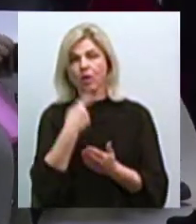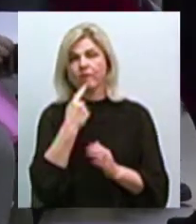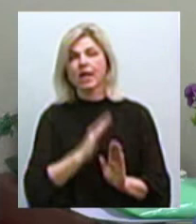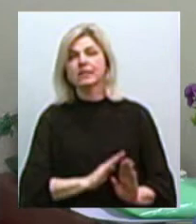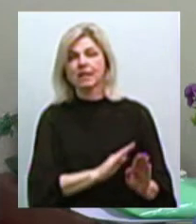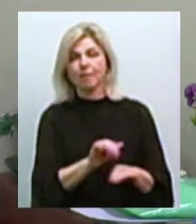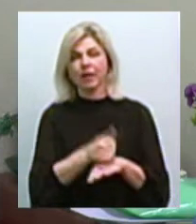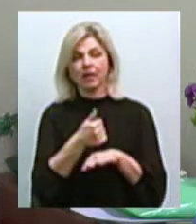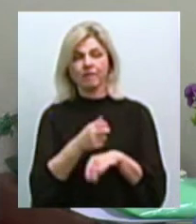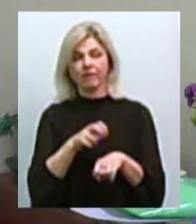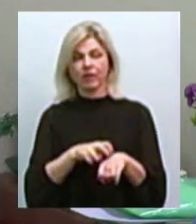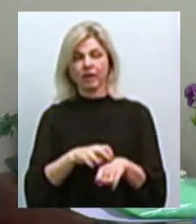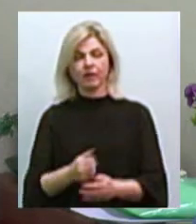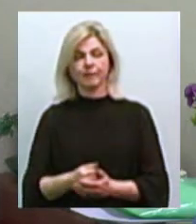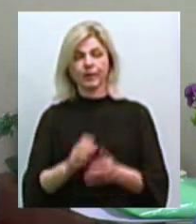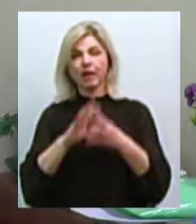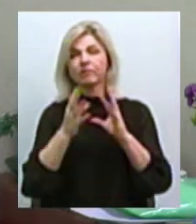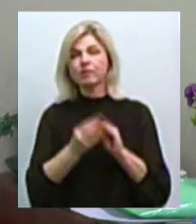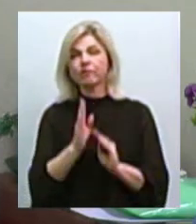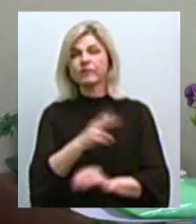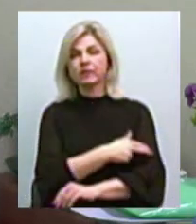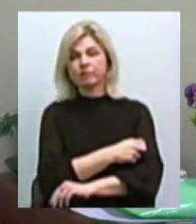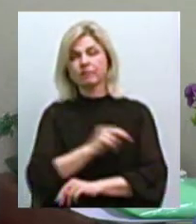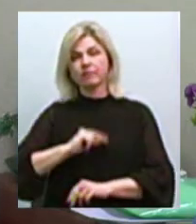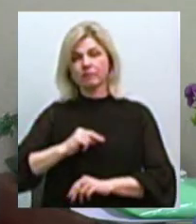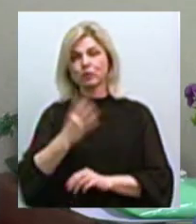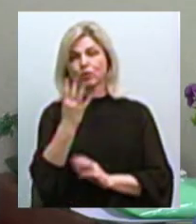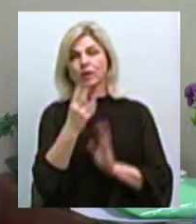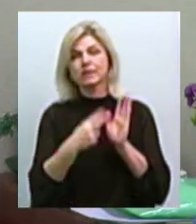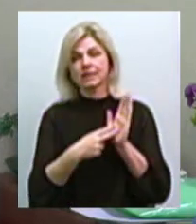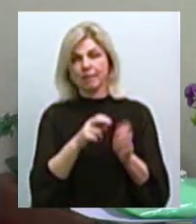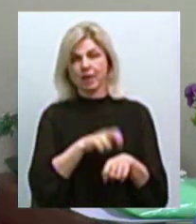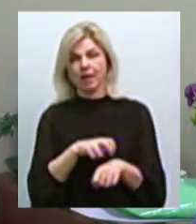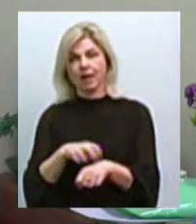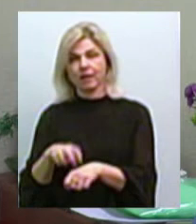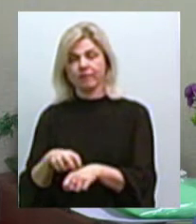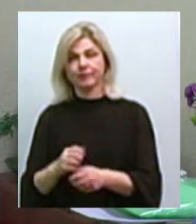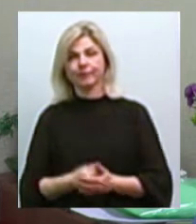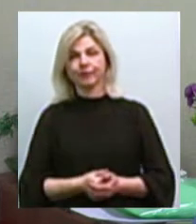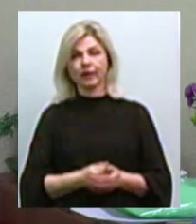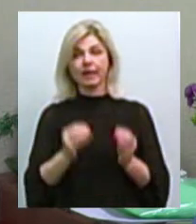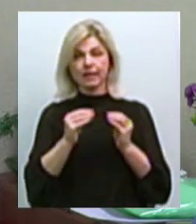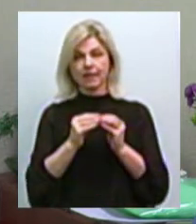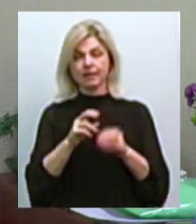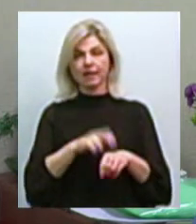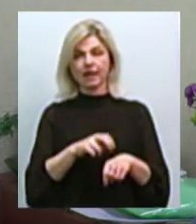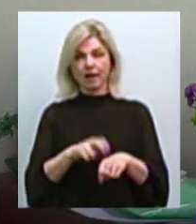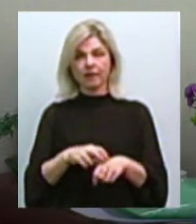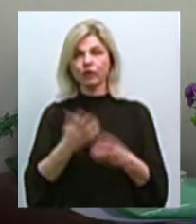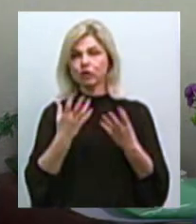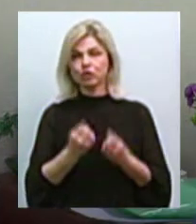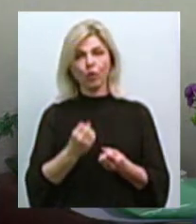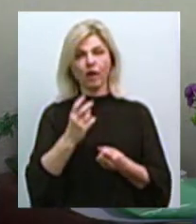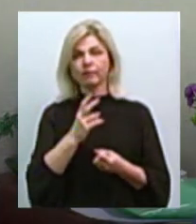лікаря Лариса Челенгірова. Усього в закладі працюють 47 лікарів. Десять лікарів ще не